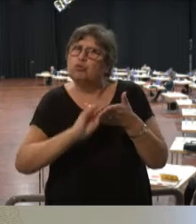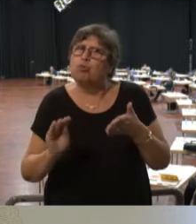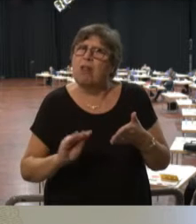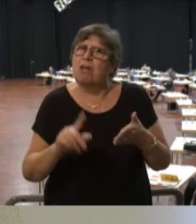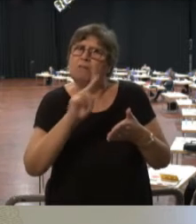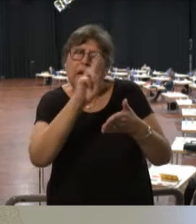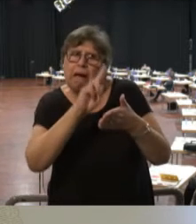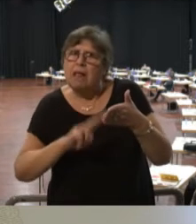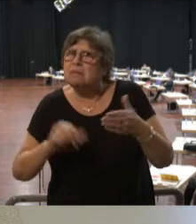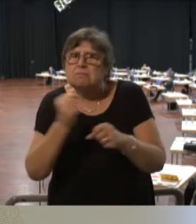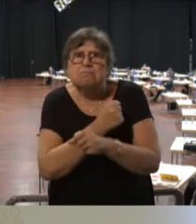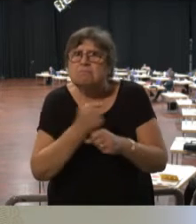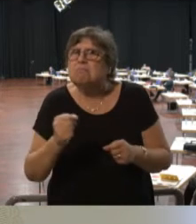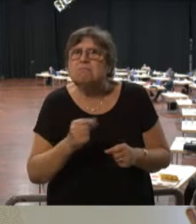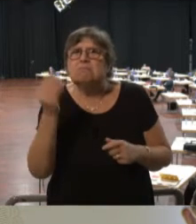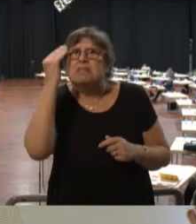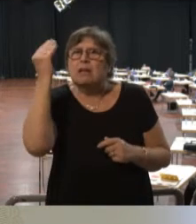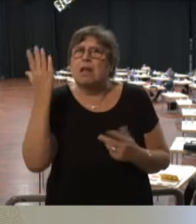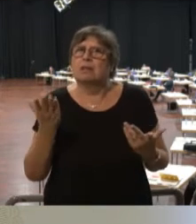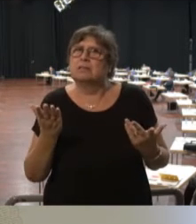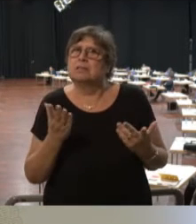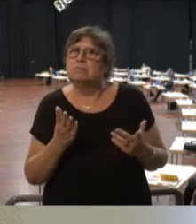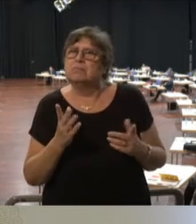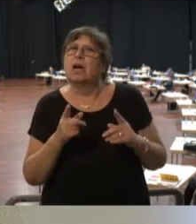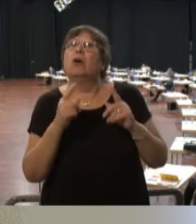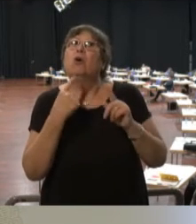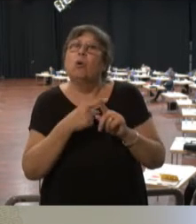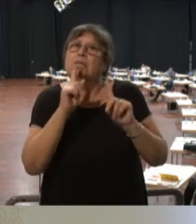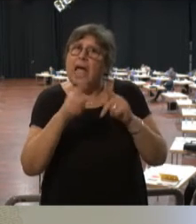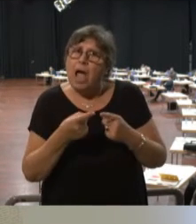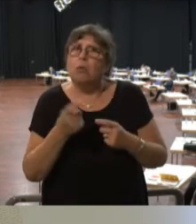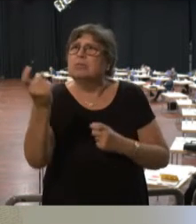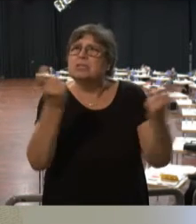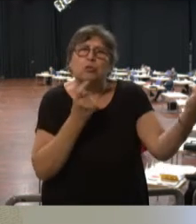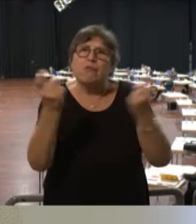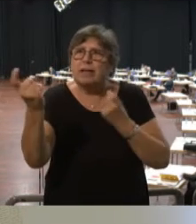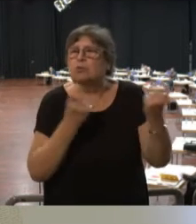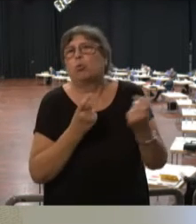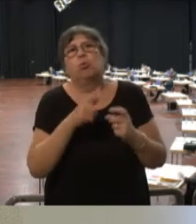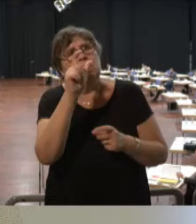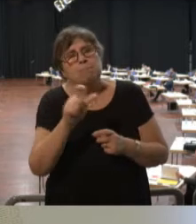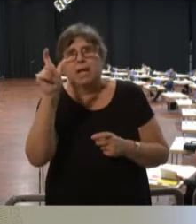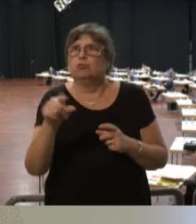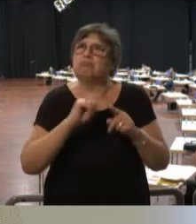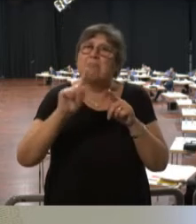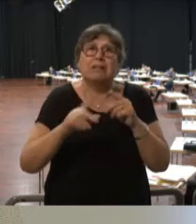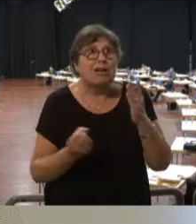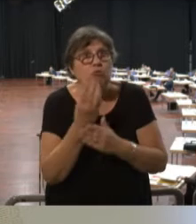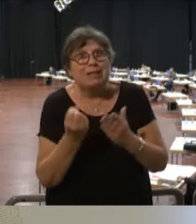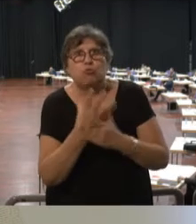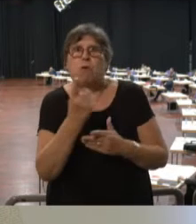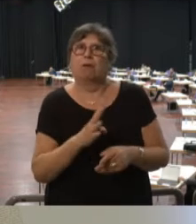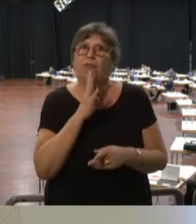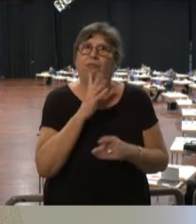lesen gelernt haben und dann auch durch Zuwanderung von Menschen aus anderen Kulturkreisen, die andere